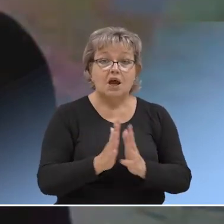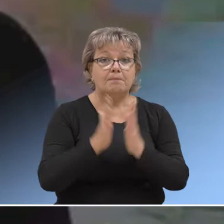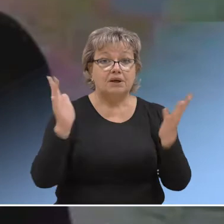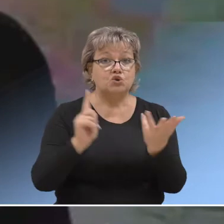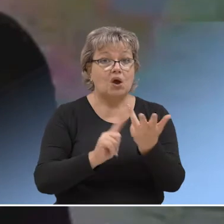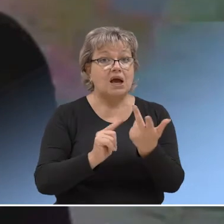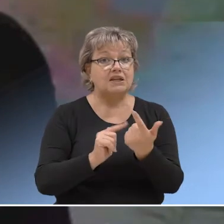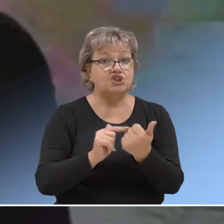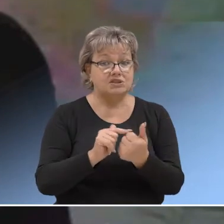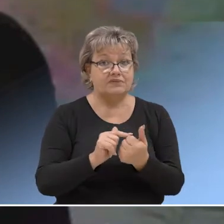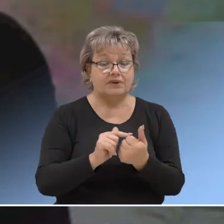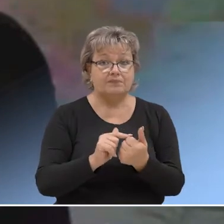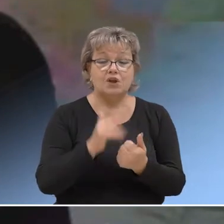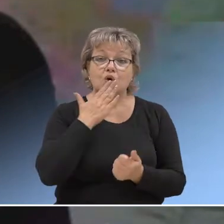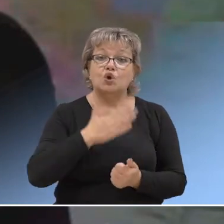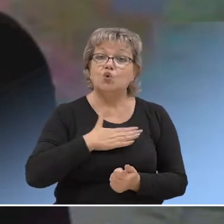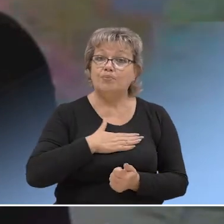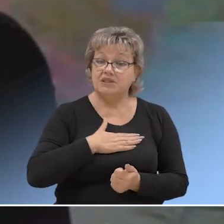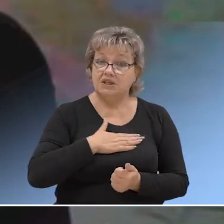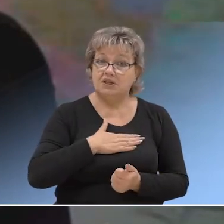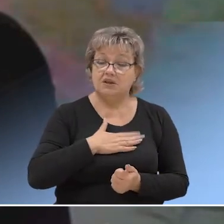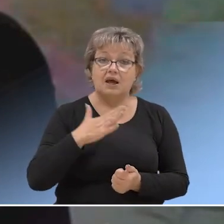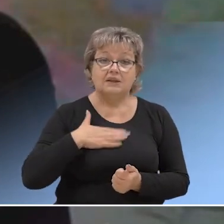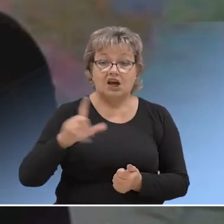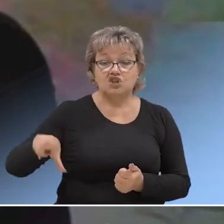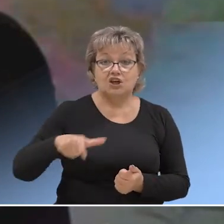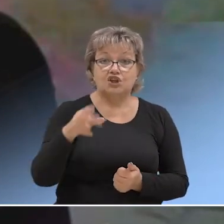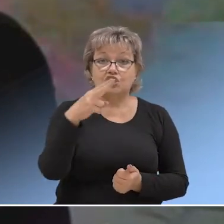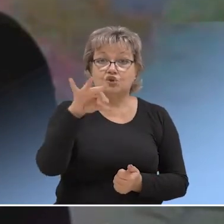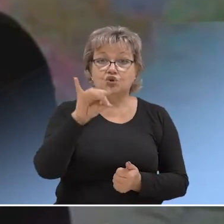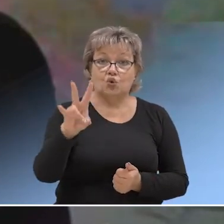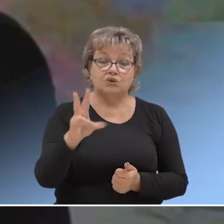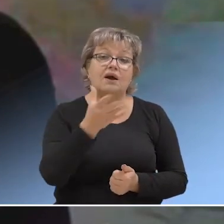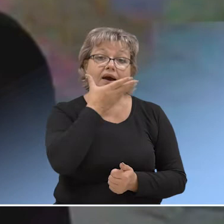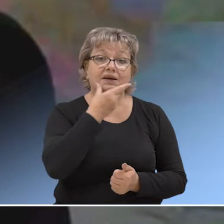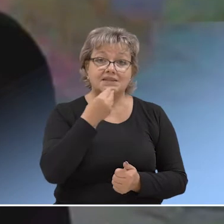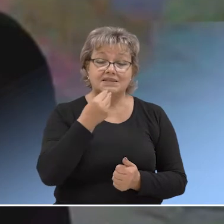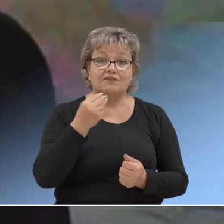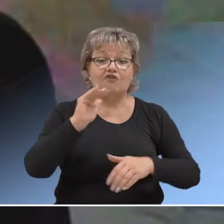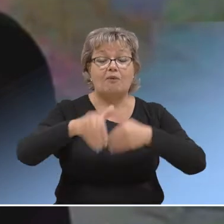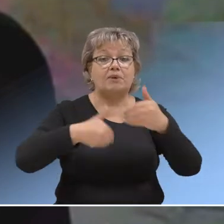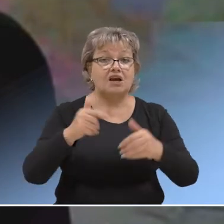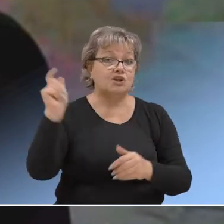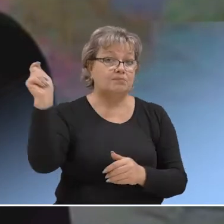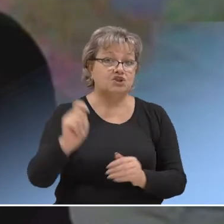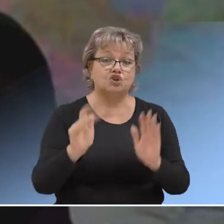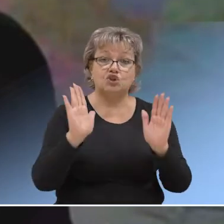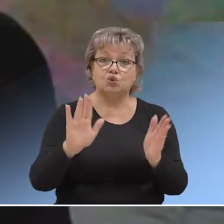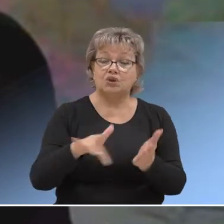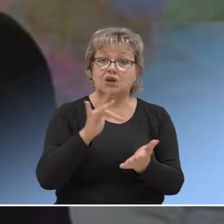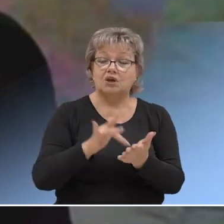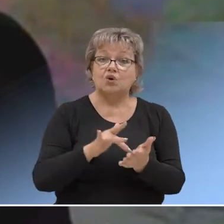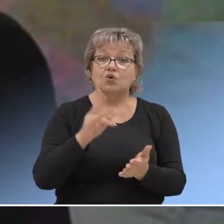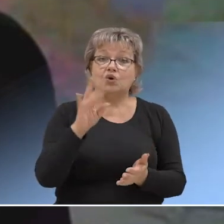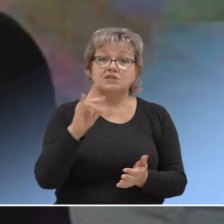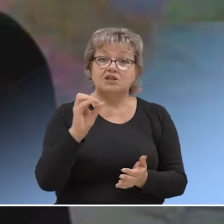Большое количество любителей нашей реки Дон, красивого пляжа приезжают не только с города